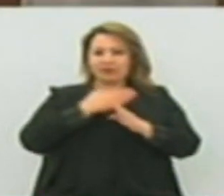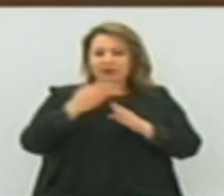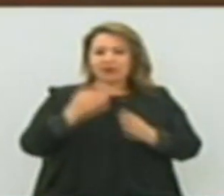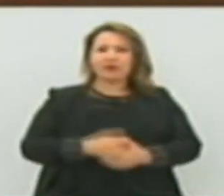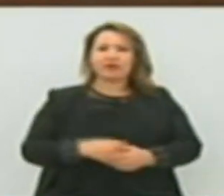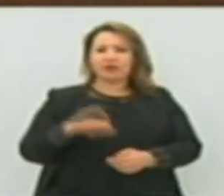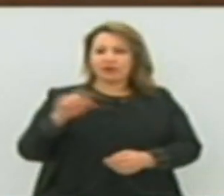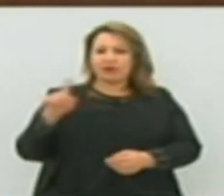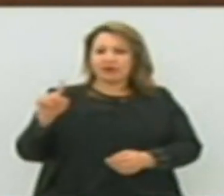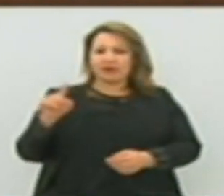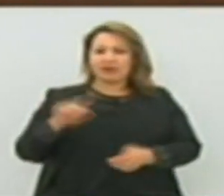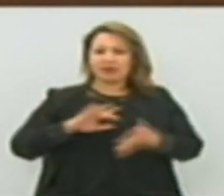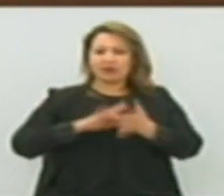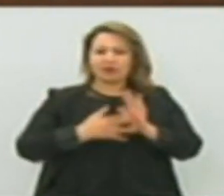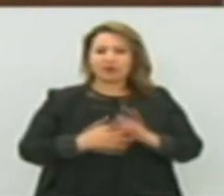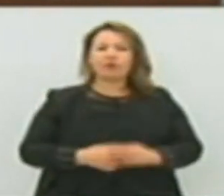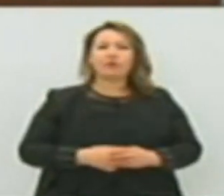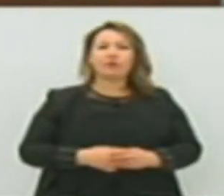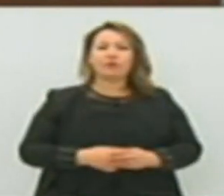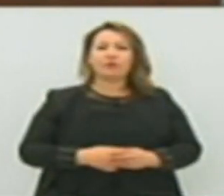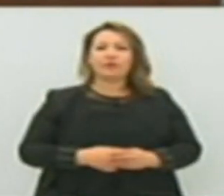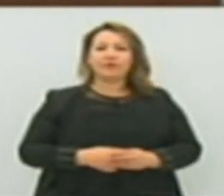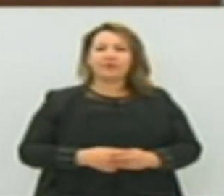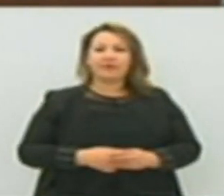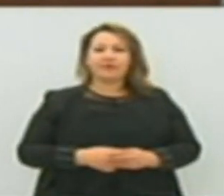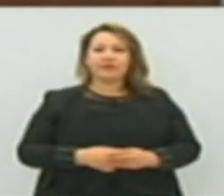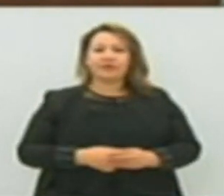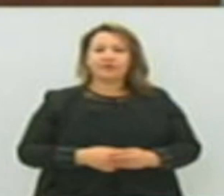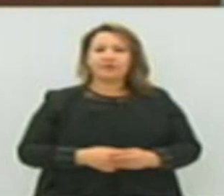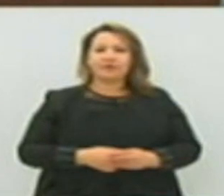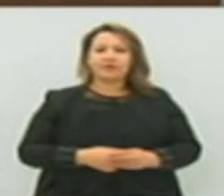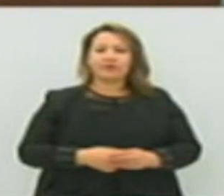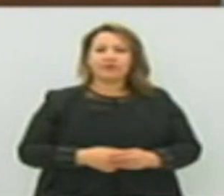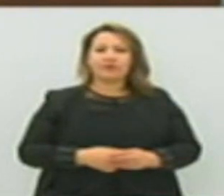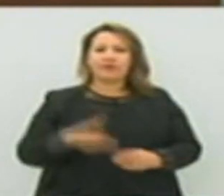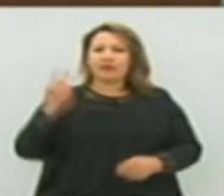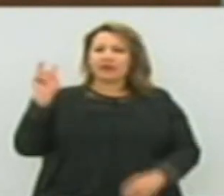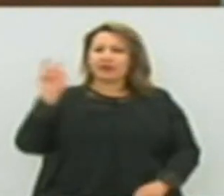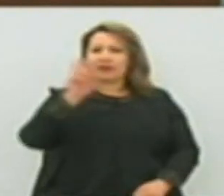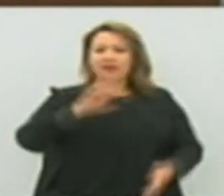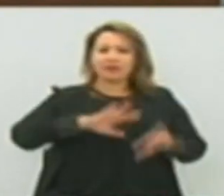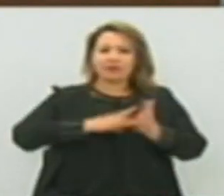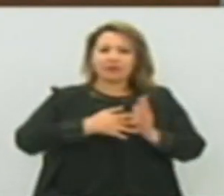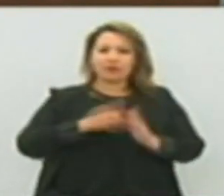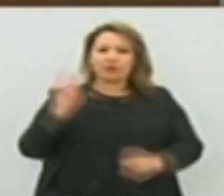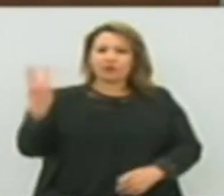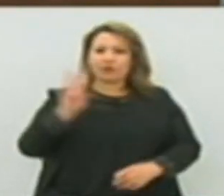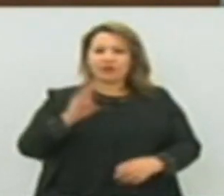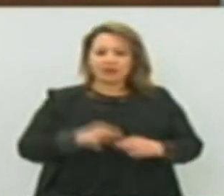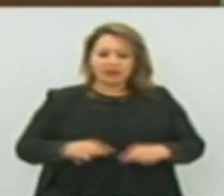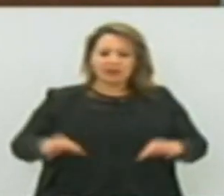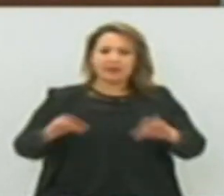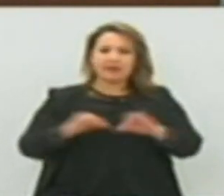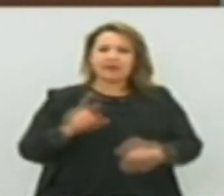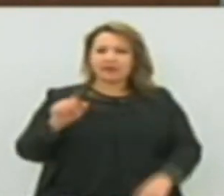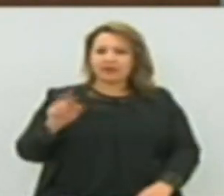بالنسبة لكل مشاريع بالنسبة لتراموي كل ولايات الوطن اللي فيها تراموي